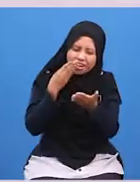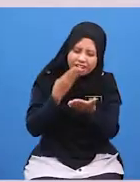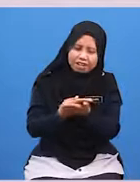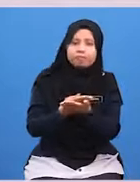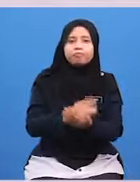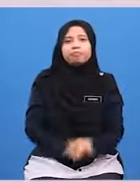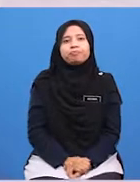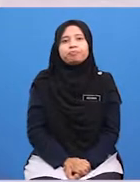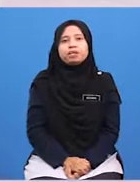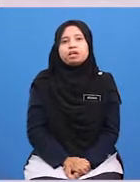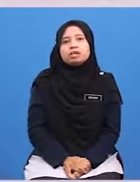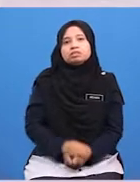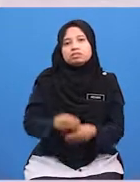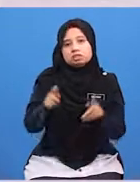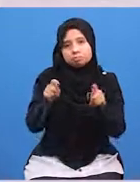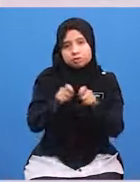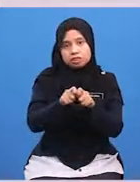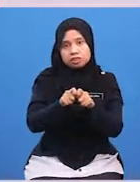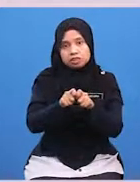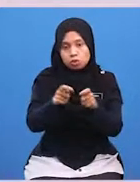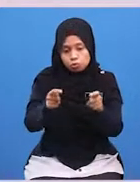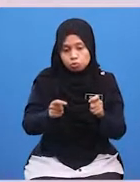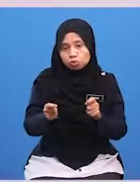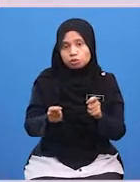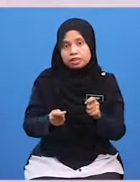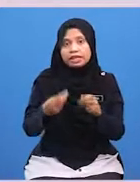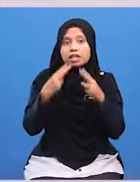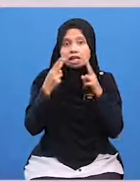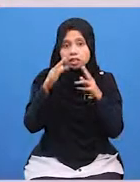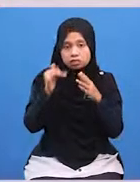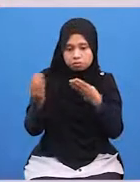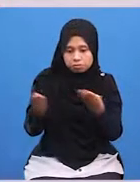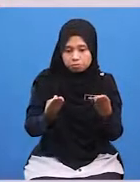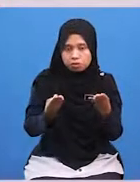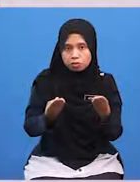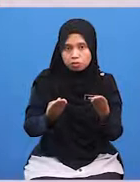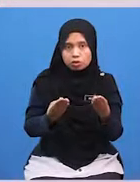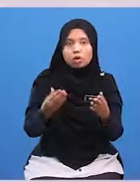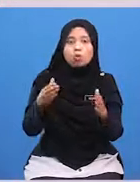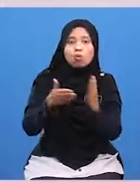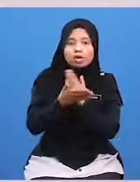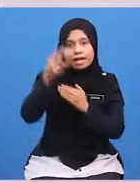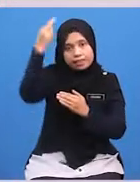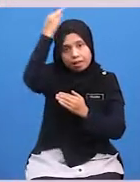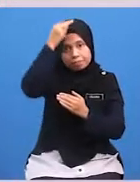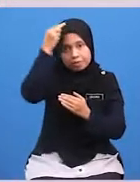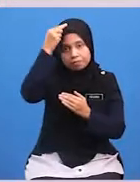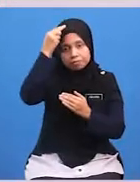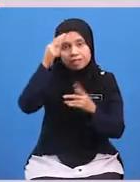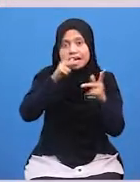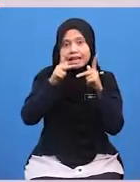Sebagaimana tuntutan hadis Yang dibawa oleh Nabi Sabda